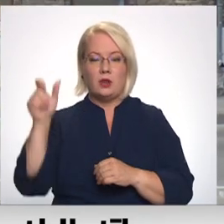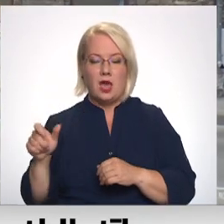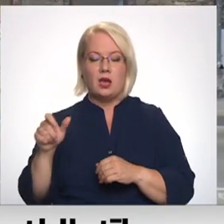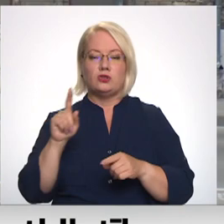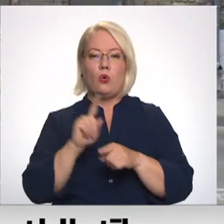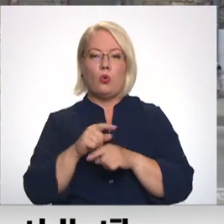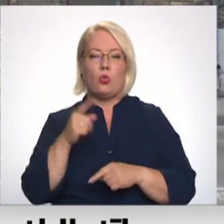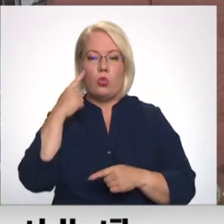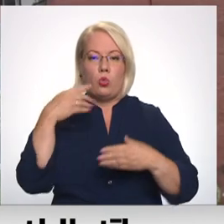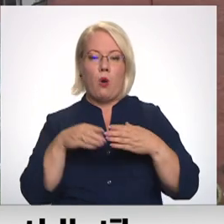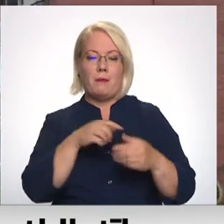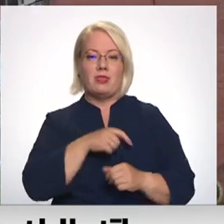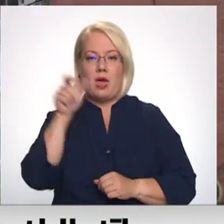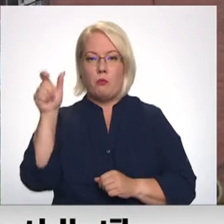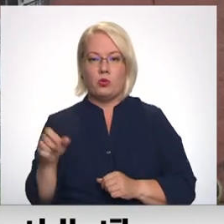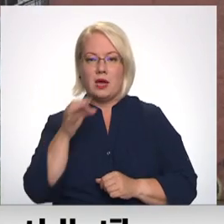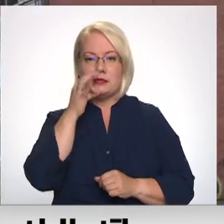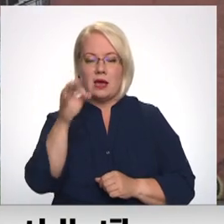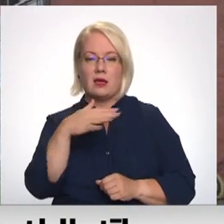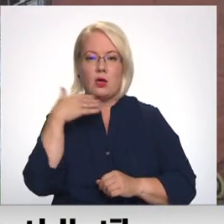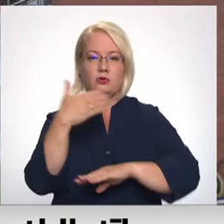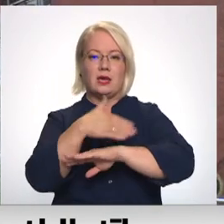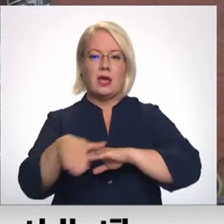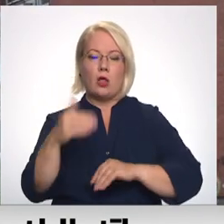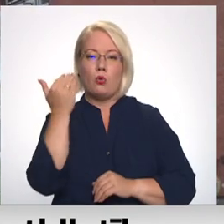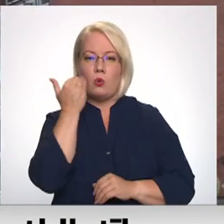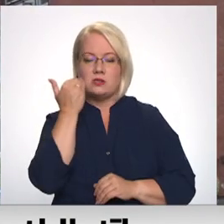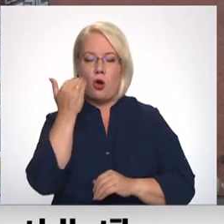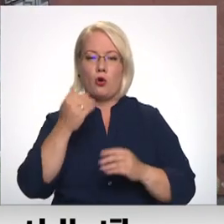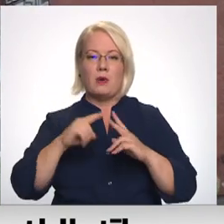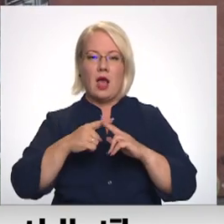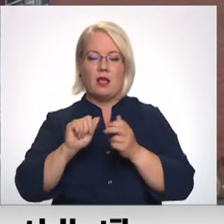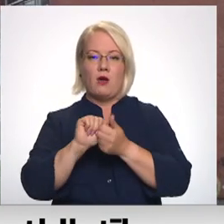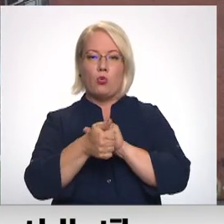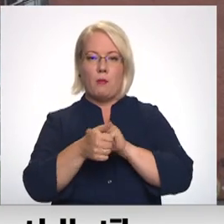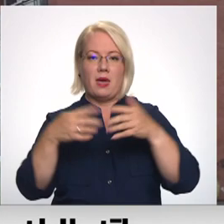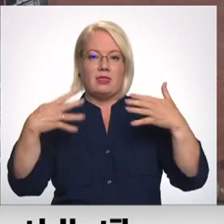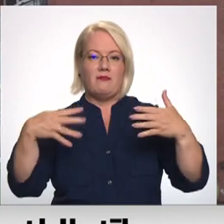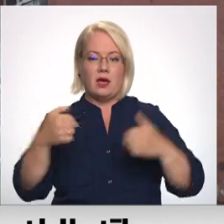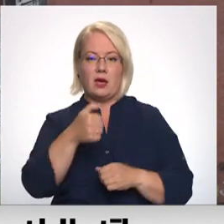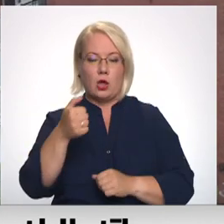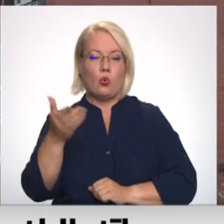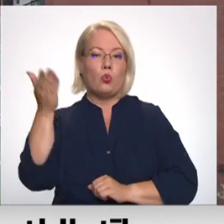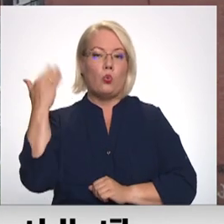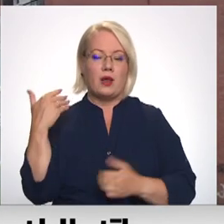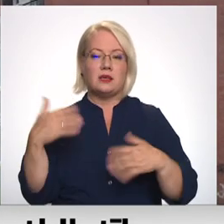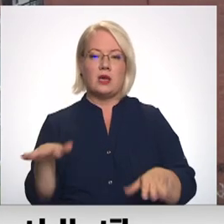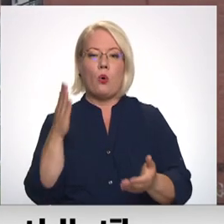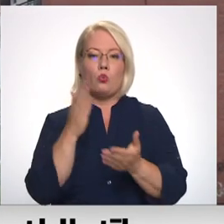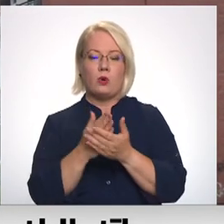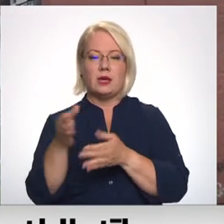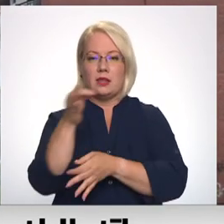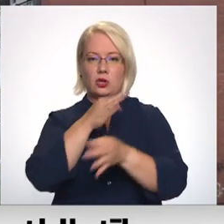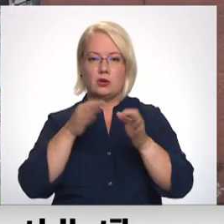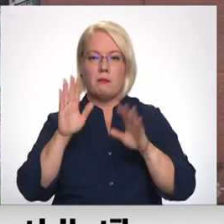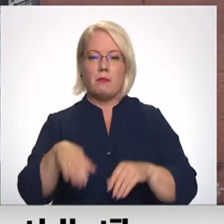Tomašons ar ETV skaidro, ka daudz jau nosaukumu Jelgavā nomainīti 90. gados un jau toreiz notikušas diskusijas